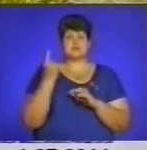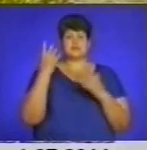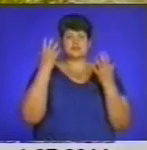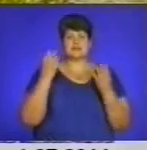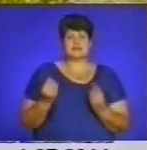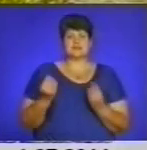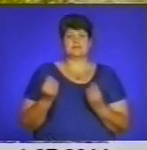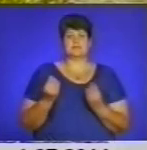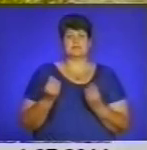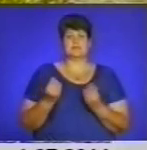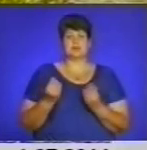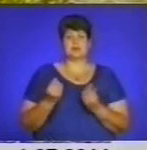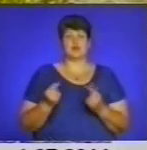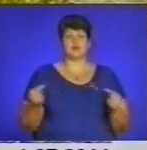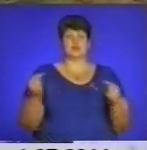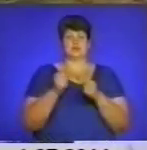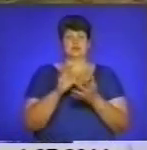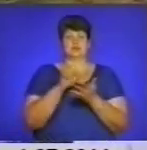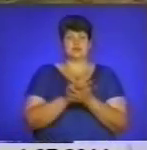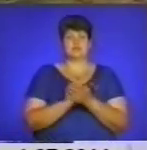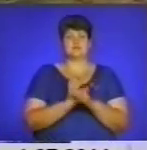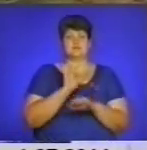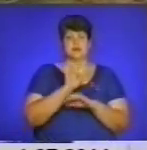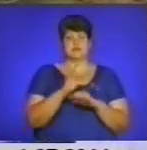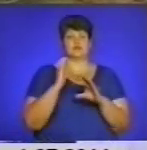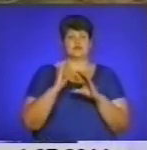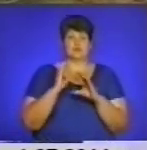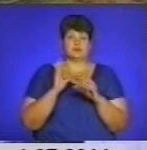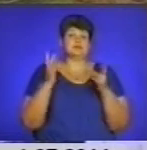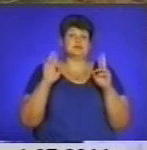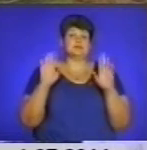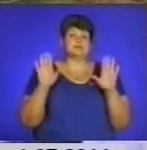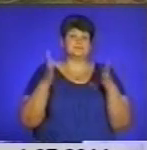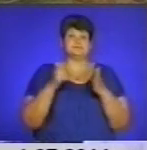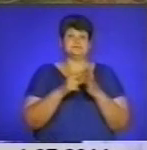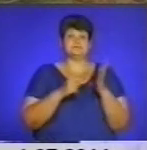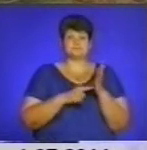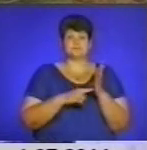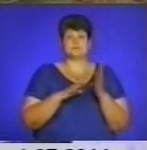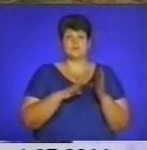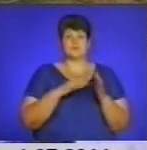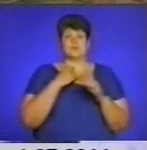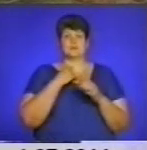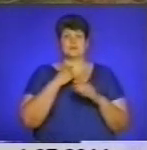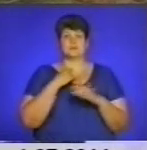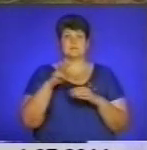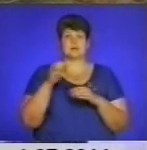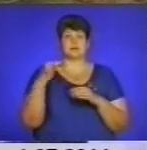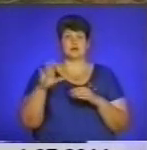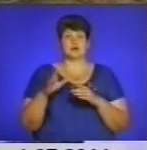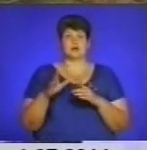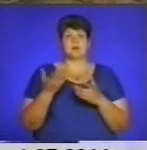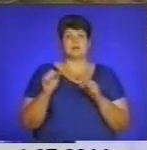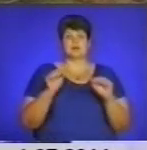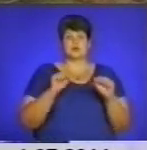я конкретно займалася відправкою автобусів. Функція, як ми вже так поділилися, була «Голос Майдану». Ми керували колонами,